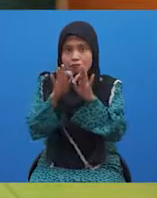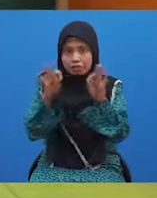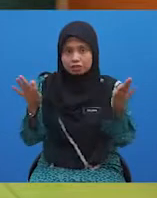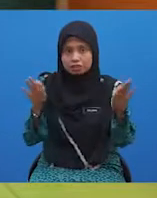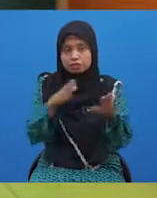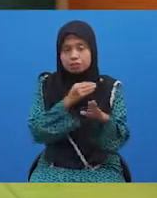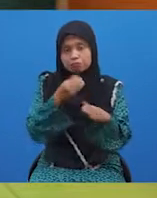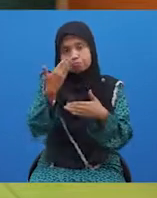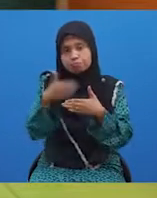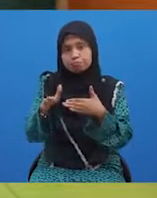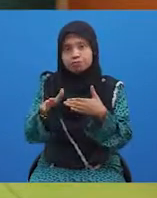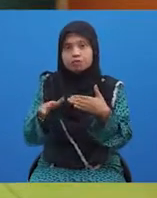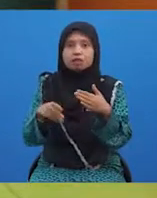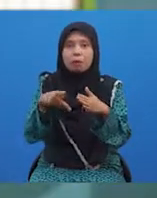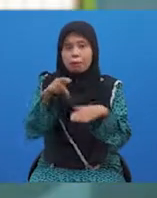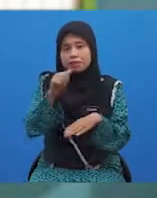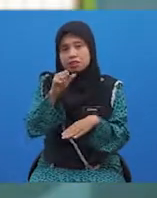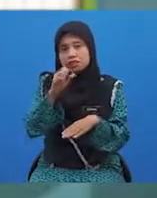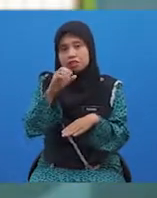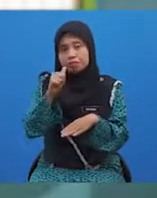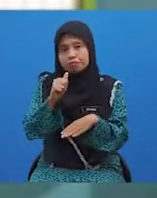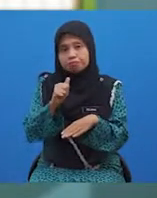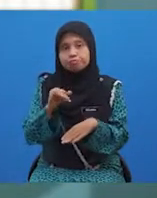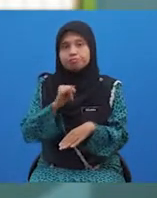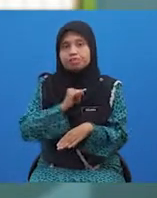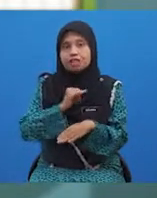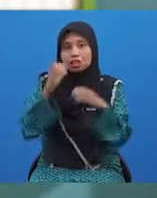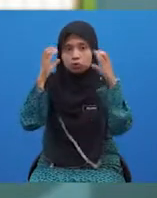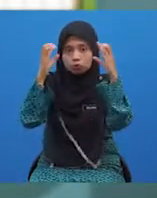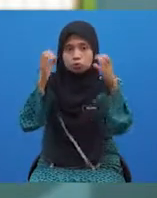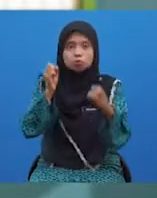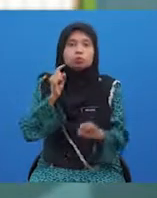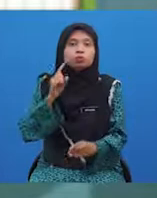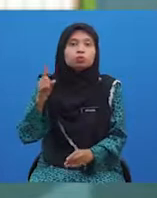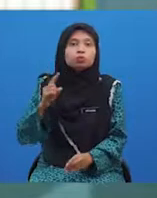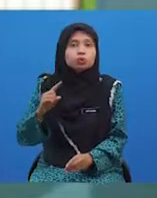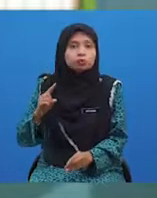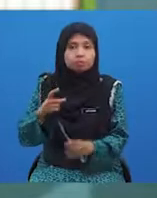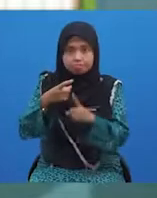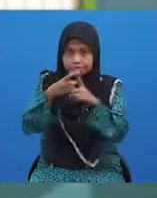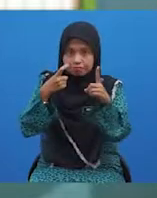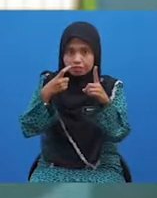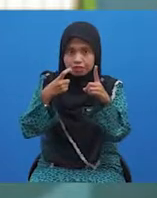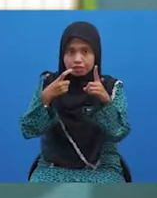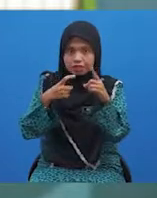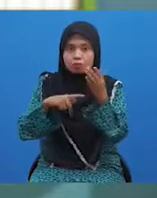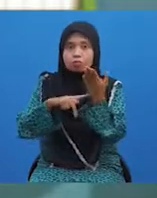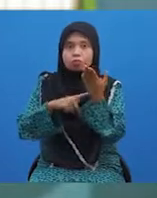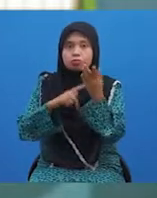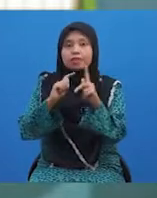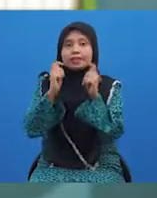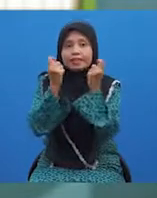pascafrasa. Saya, Cikgu Zrita binti Othman dari Pusat Tingkatan 6,